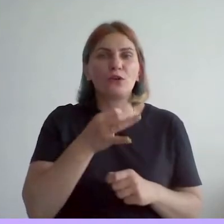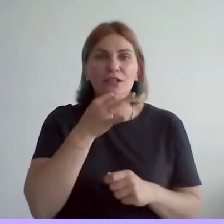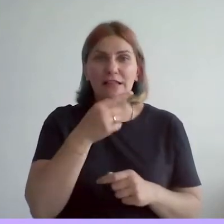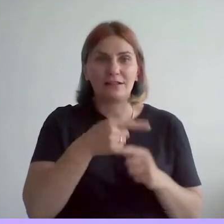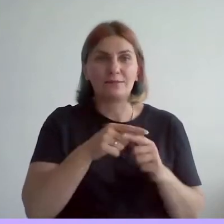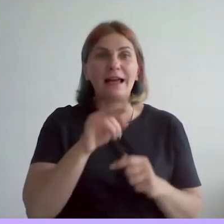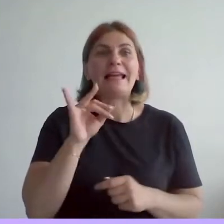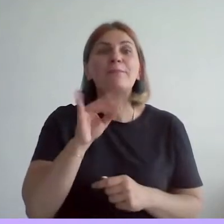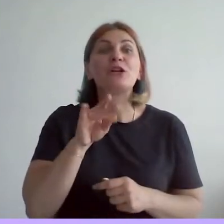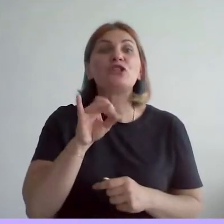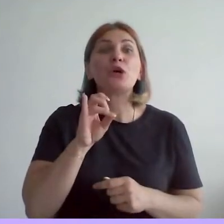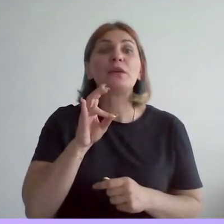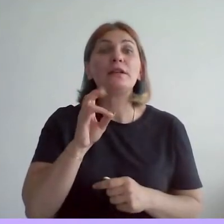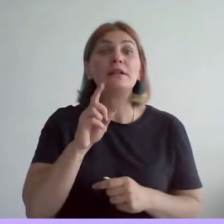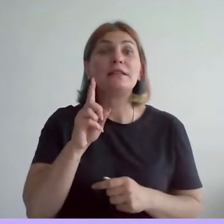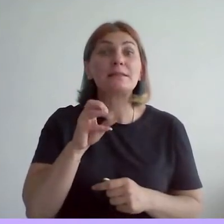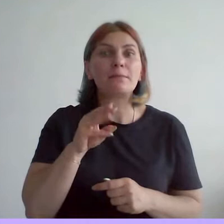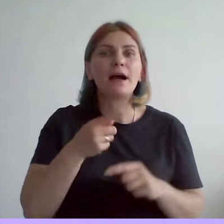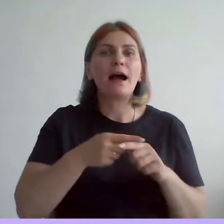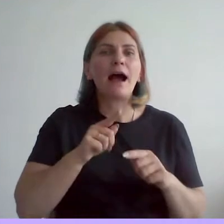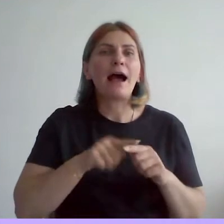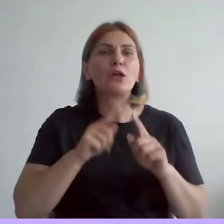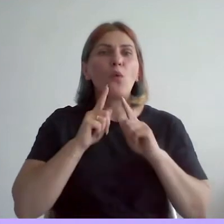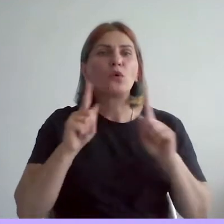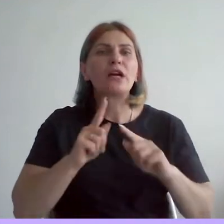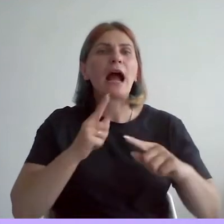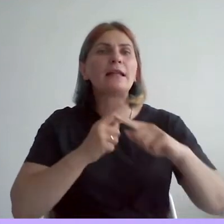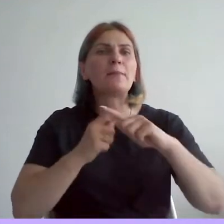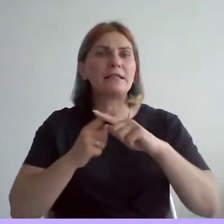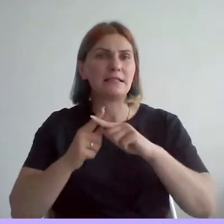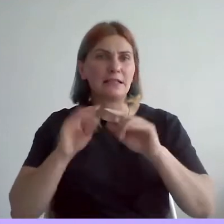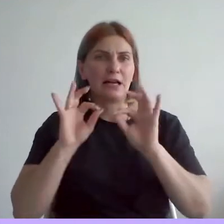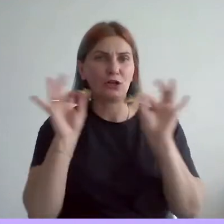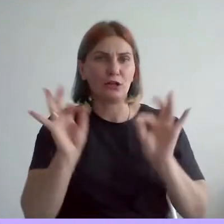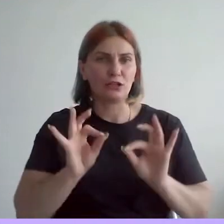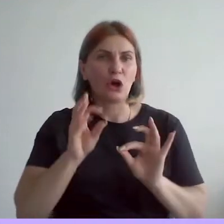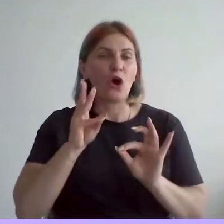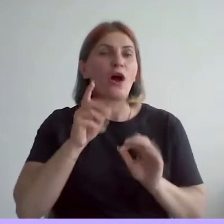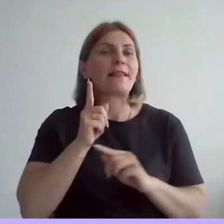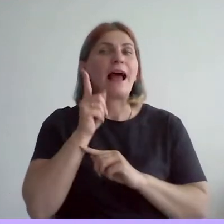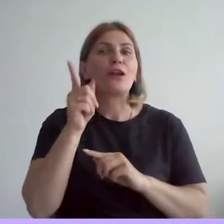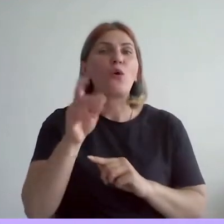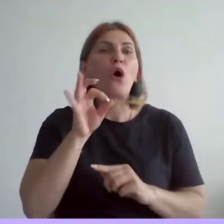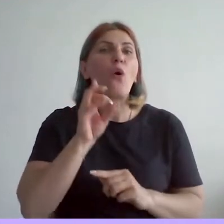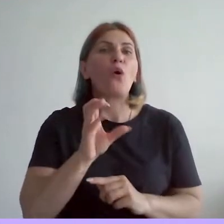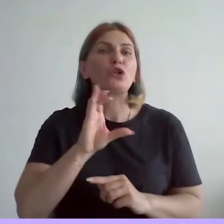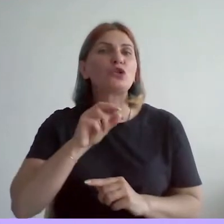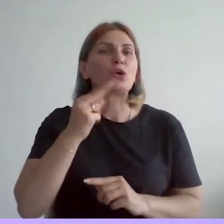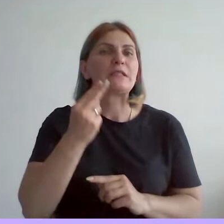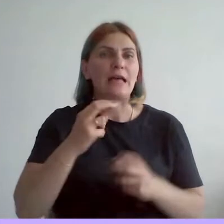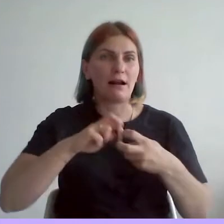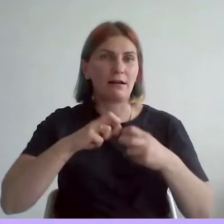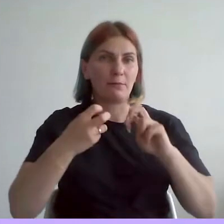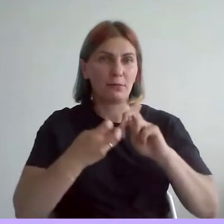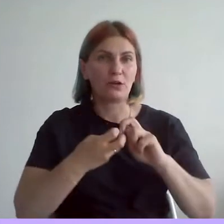импрессионизм — это уникально позитивное искусство, далекое от социальной проблематики, никаких классовых столкновений, есть только